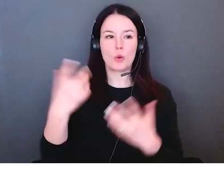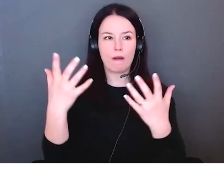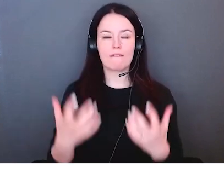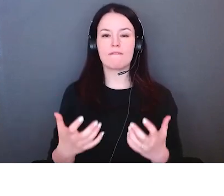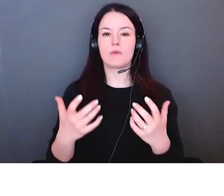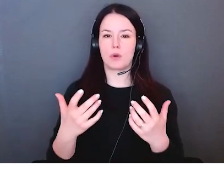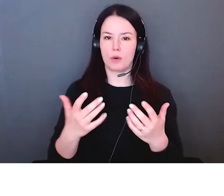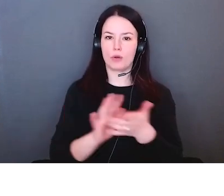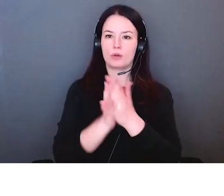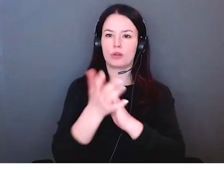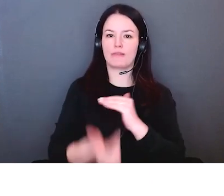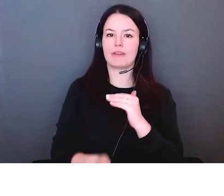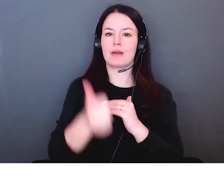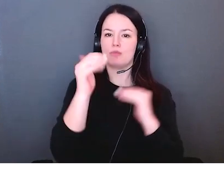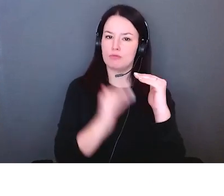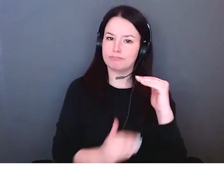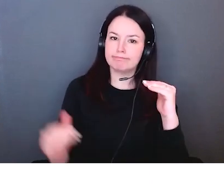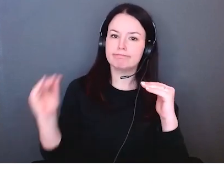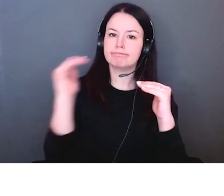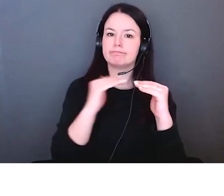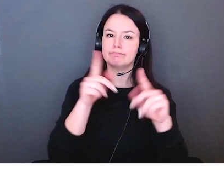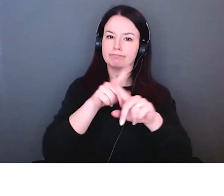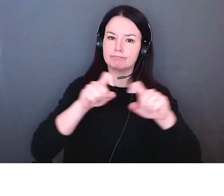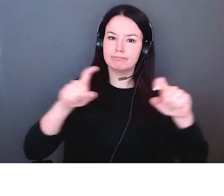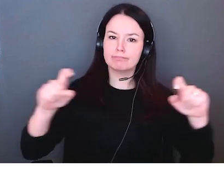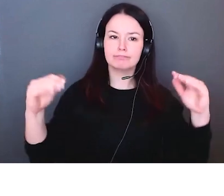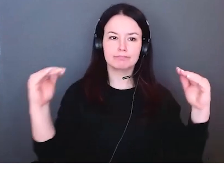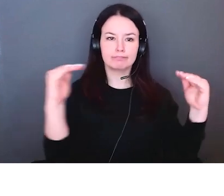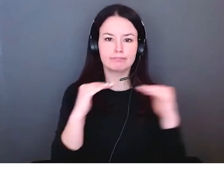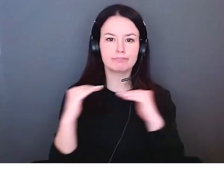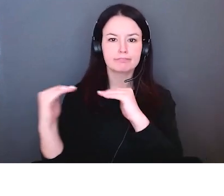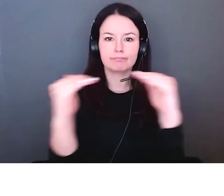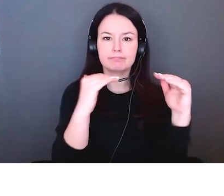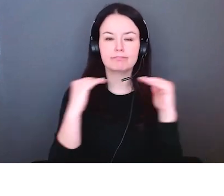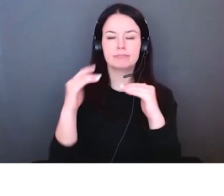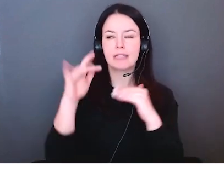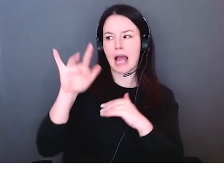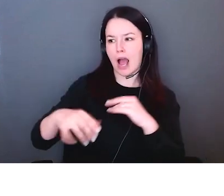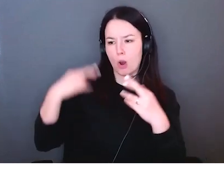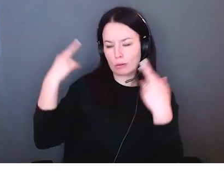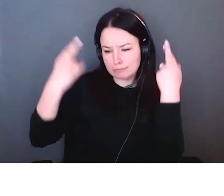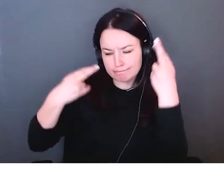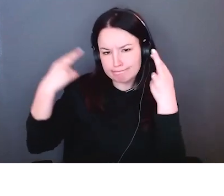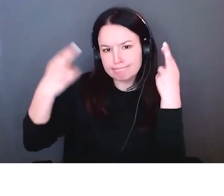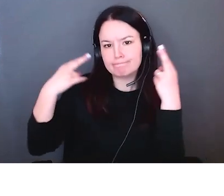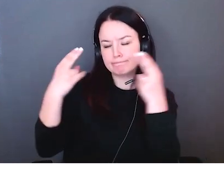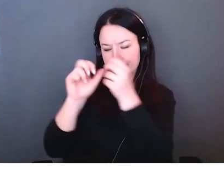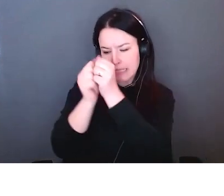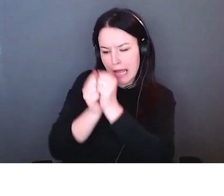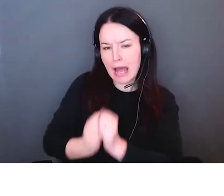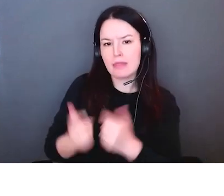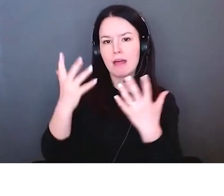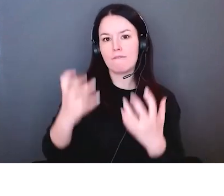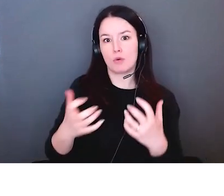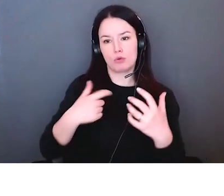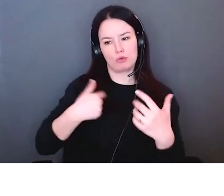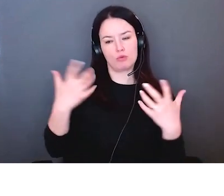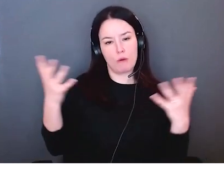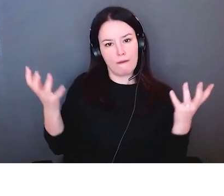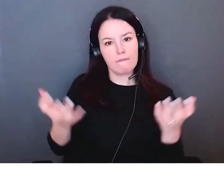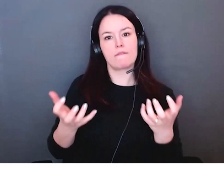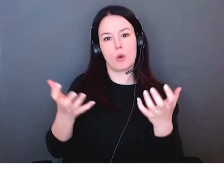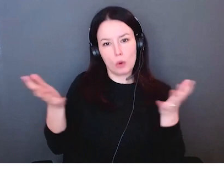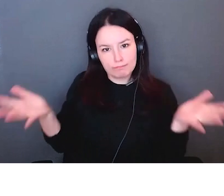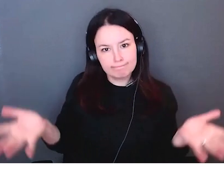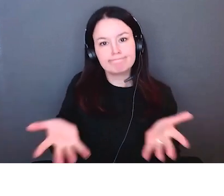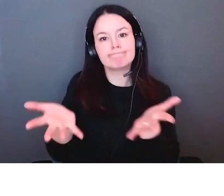Aussi par téléphone après la séance. Si la ligne est occupée, n'hésitez pas